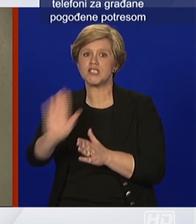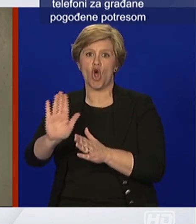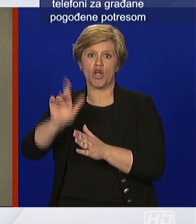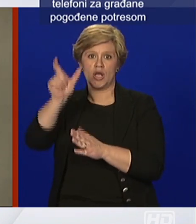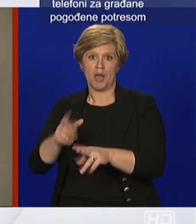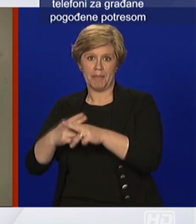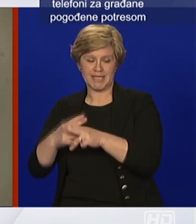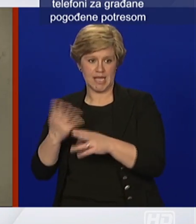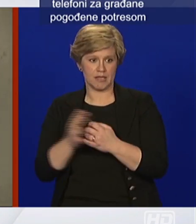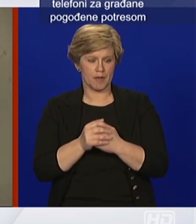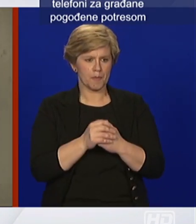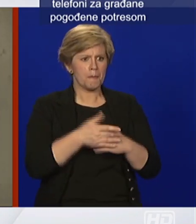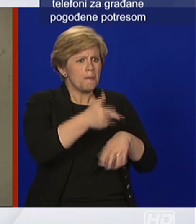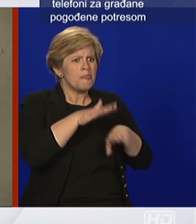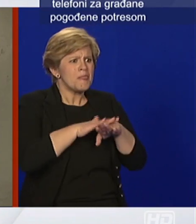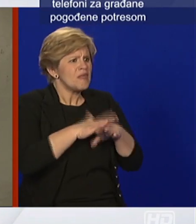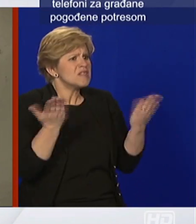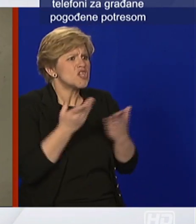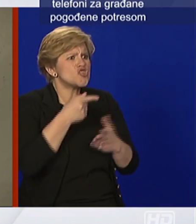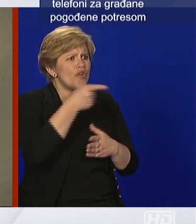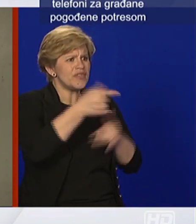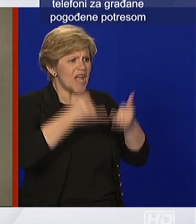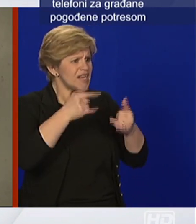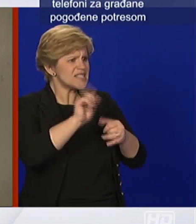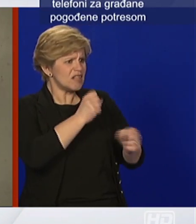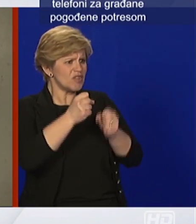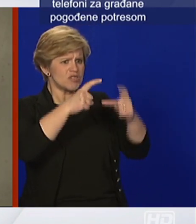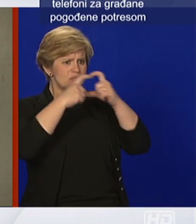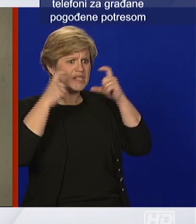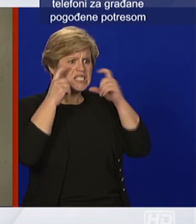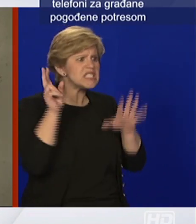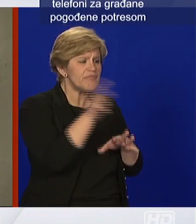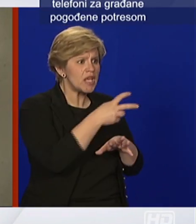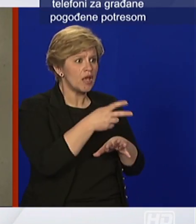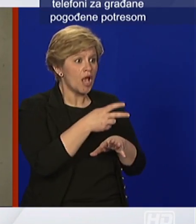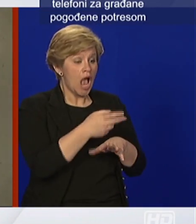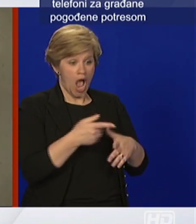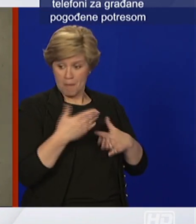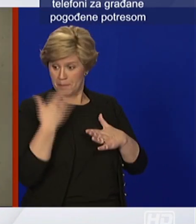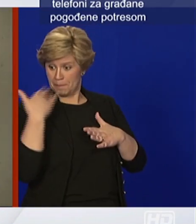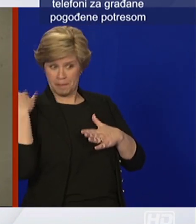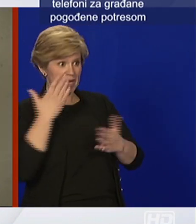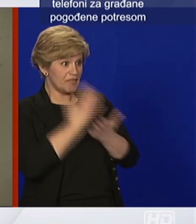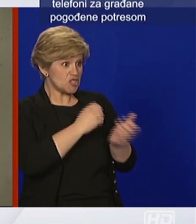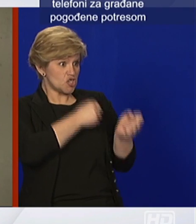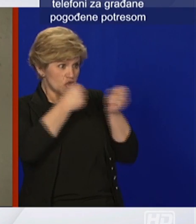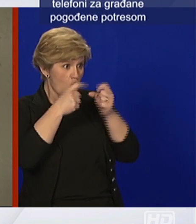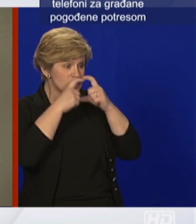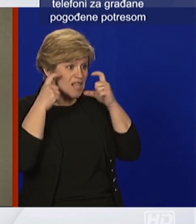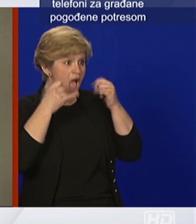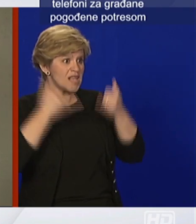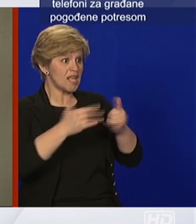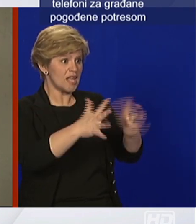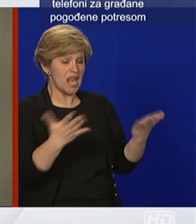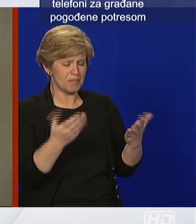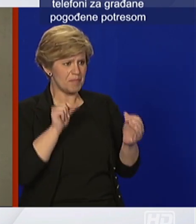Prostite zašto vi danas ne nosite maske? Zašto ja ne nosim danas? svi ovih danas ste ih nosili pa to isto zbunjujuće Ovi